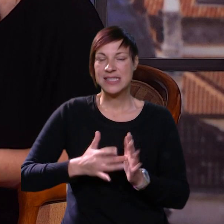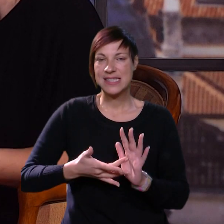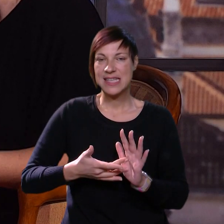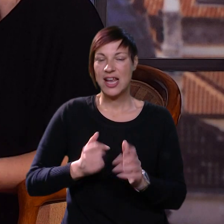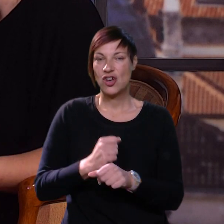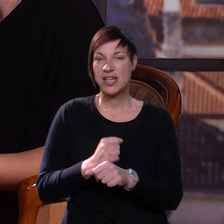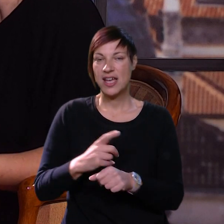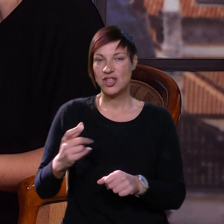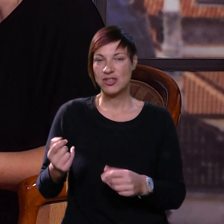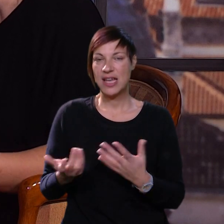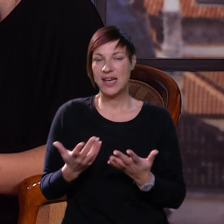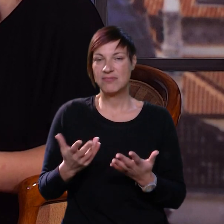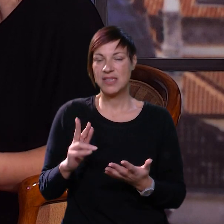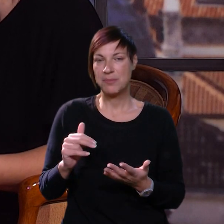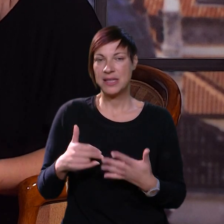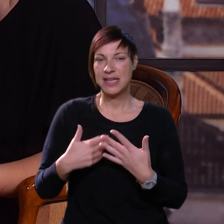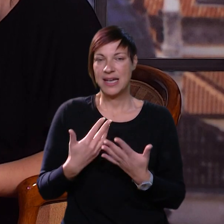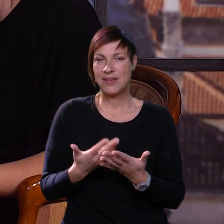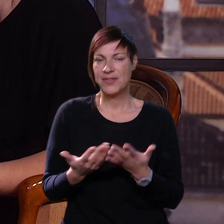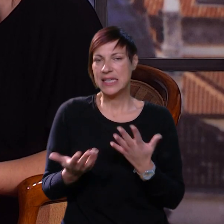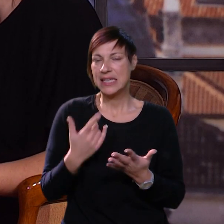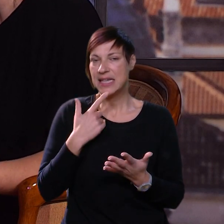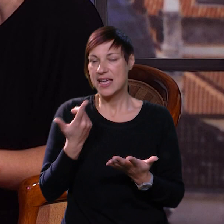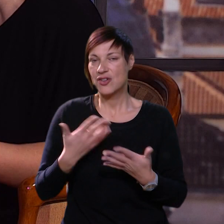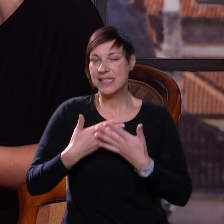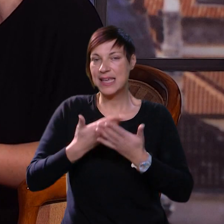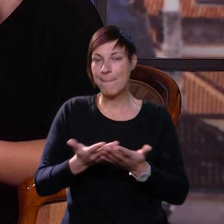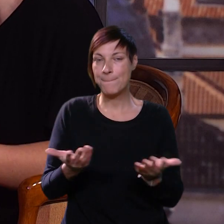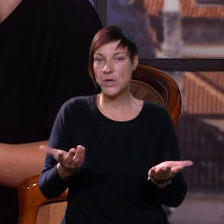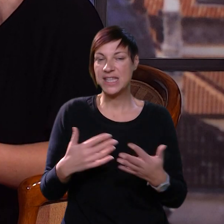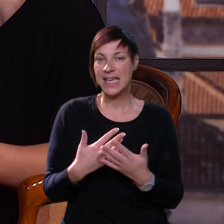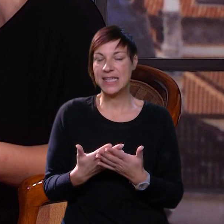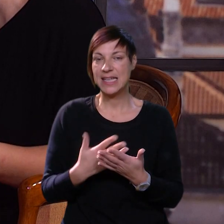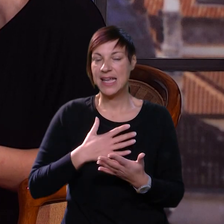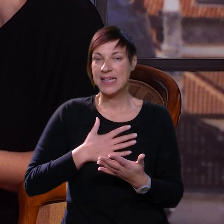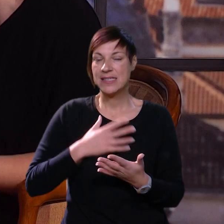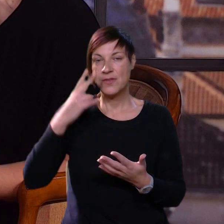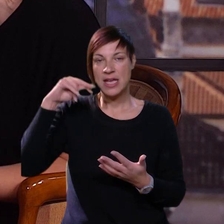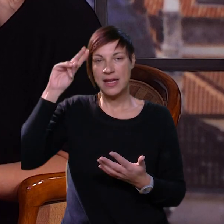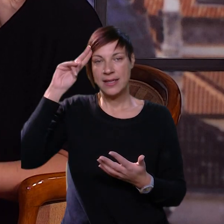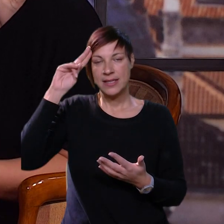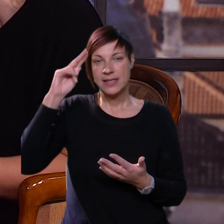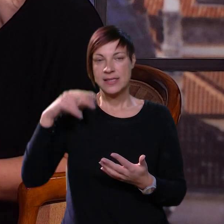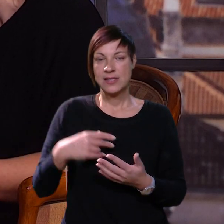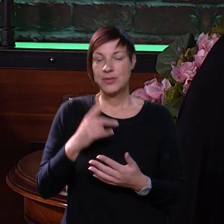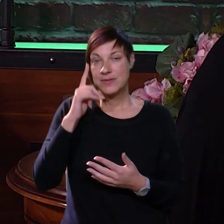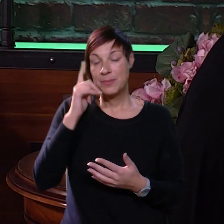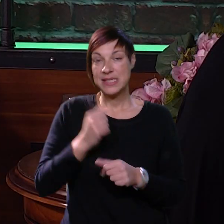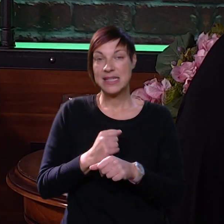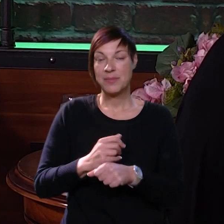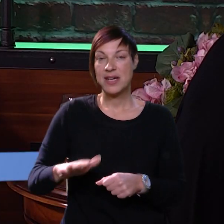cijelog dana na koji način. Imate li vi nekoga s kim podijelite i čak neka svoja iskustva?